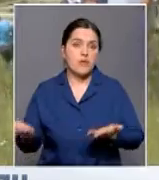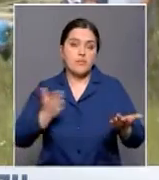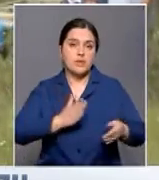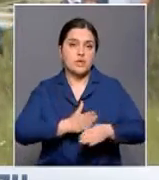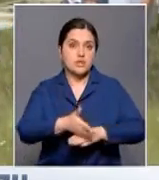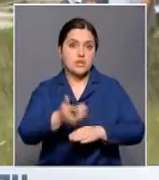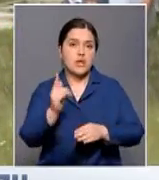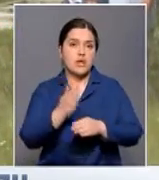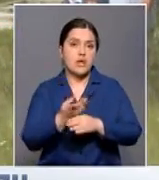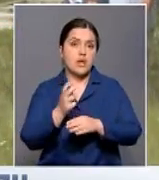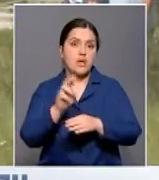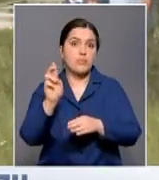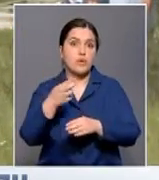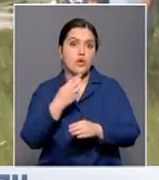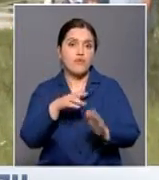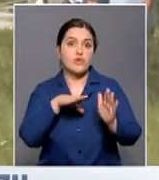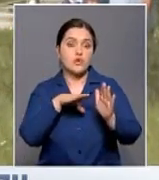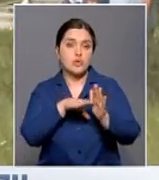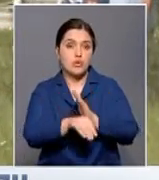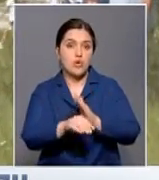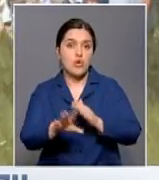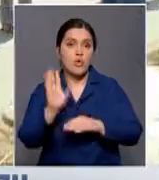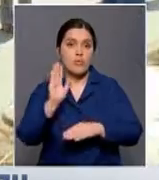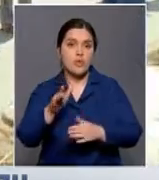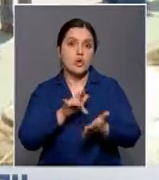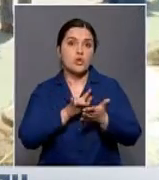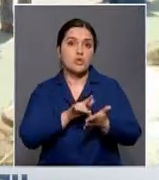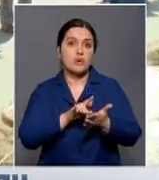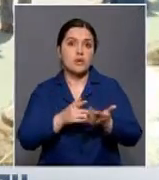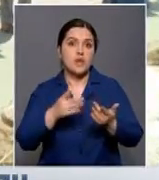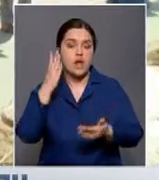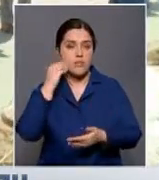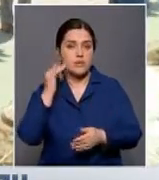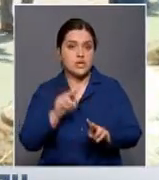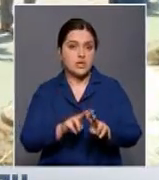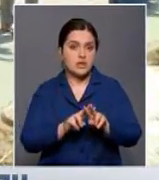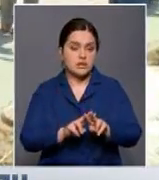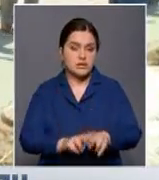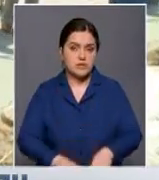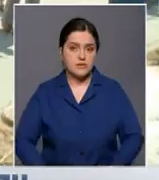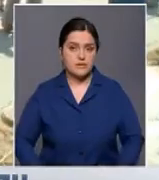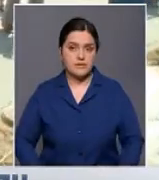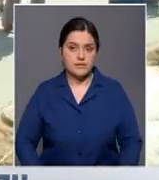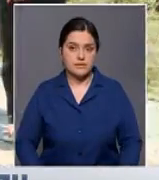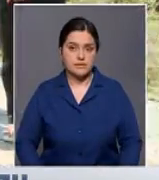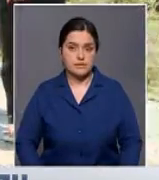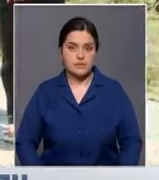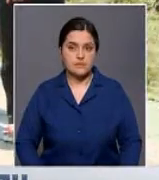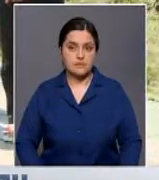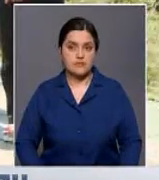гостей. Посещение курорта Бурабай включено в пакеты ведущих туроператоров Алматы и Астаны.